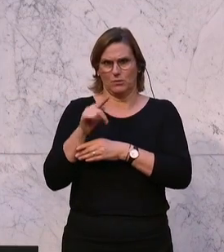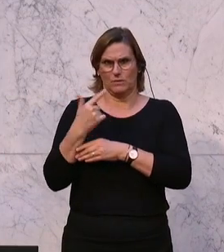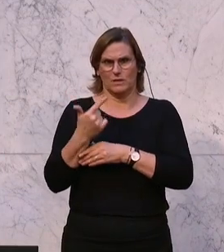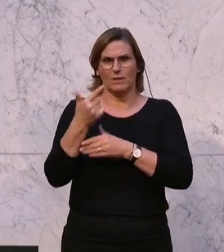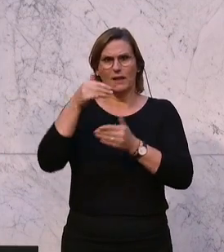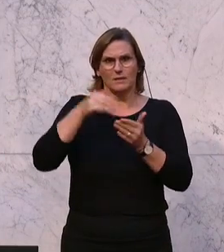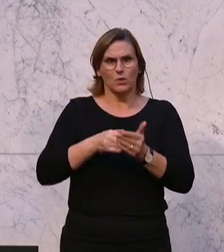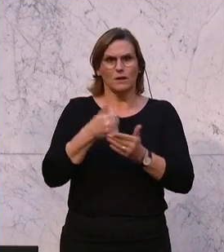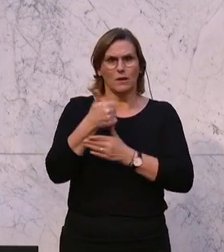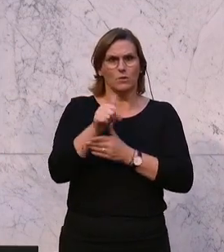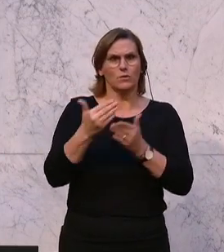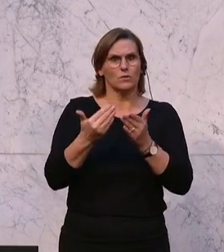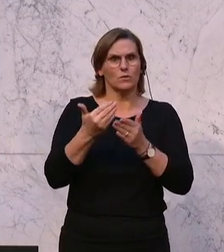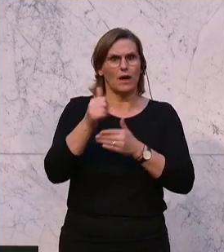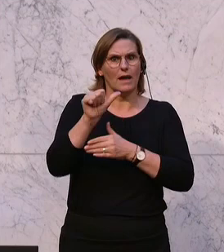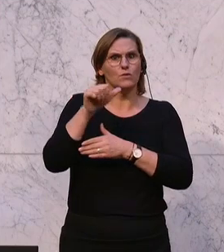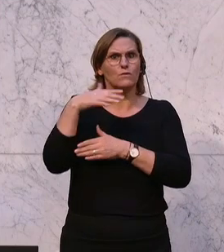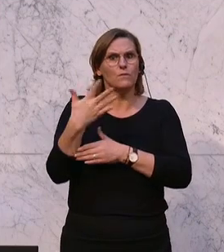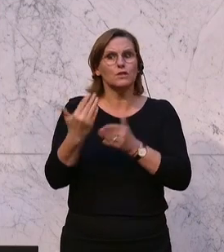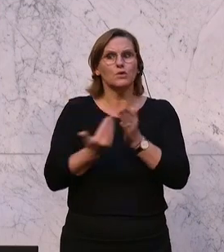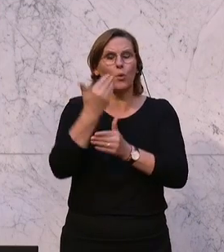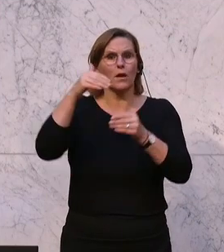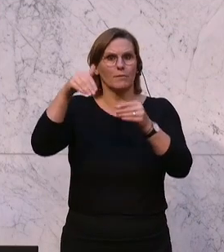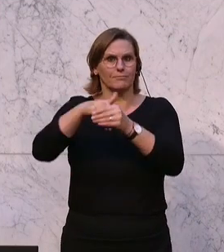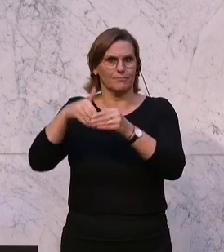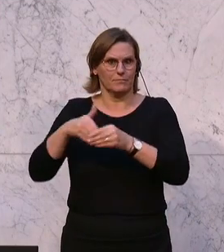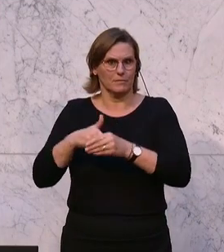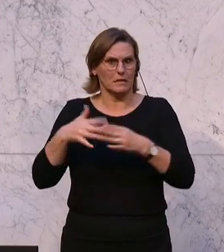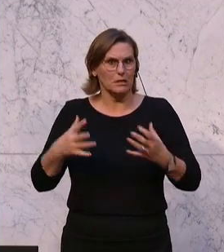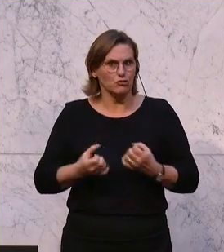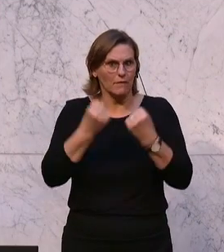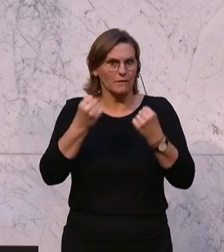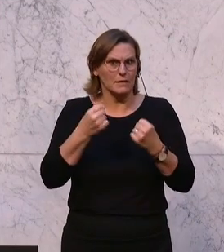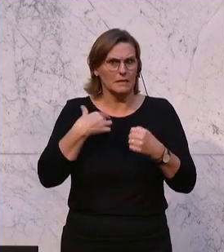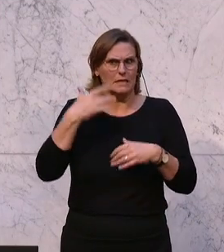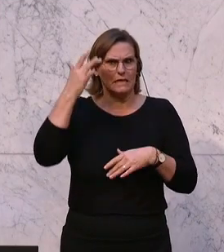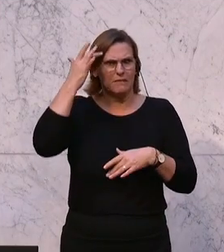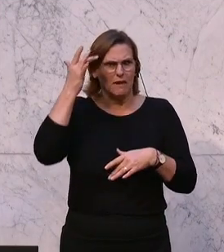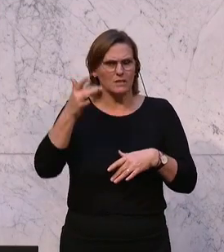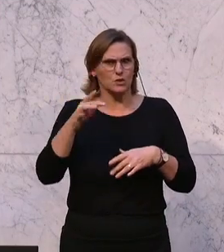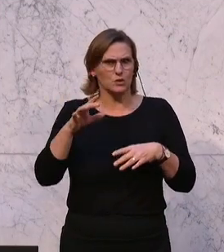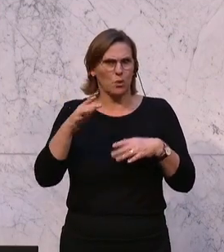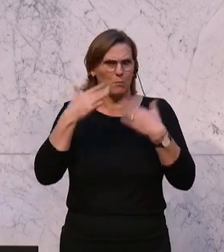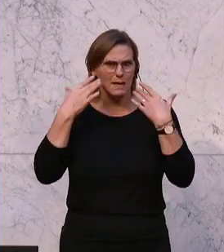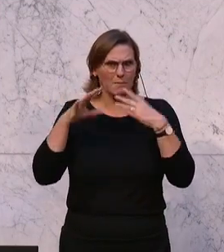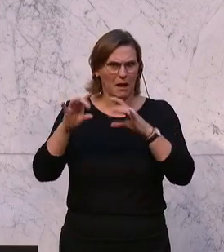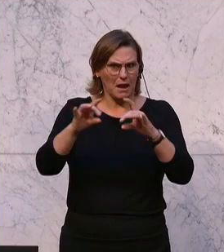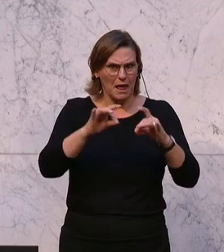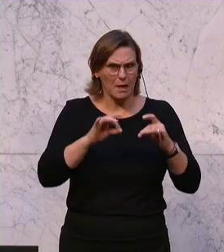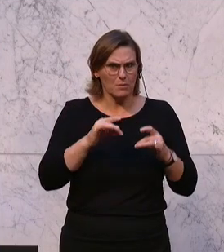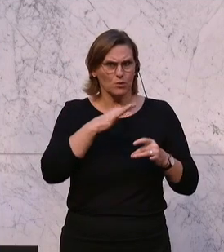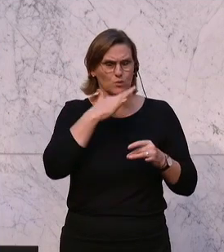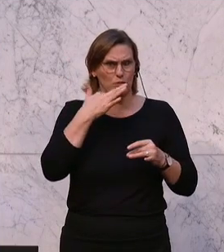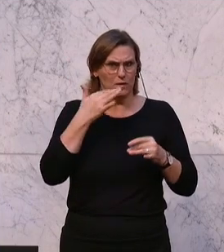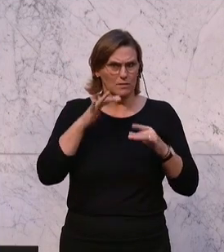.159 neue Dienstposten geschaffen. Also ich weiß gar nicht, ob die Proklimakleber so viele Leute zusammenstehen und ob der CV